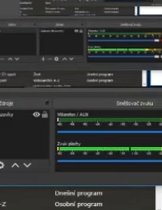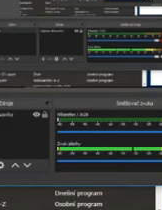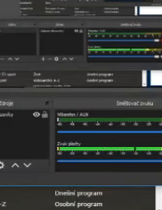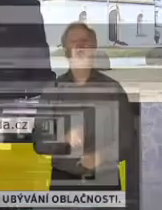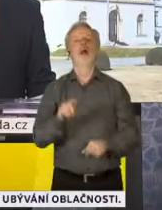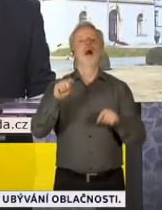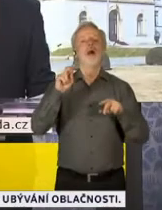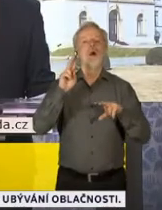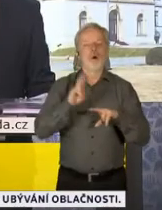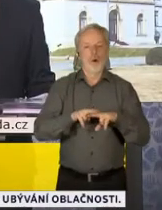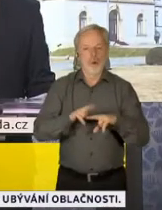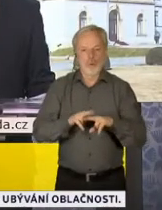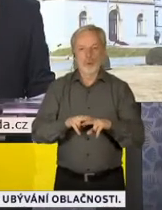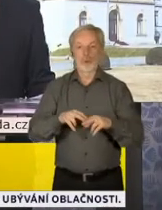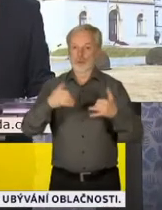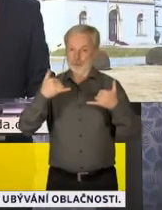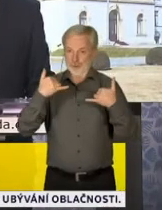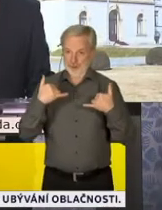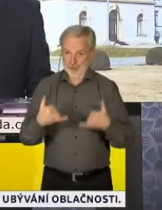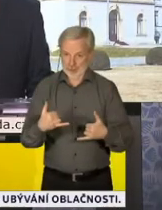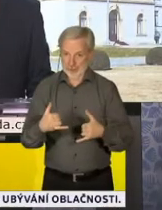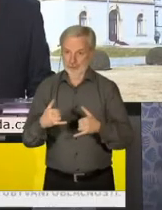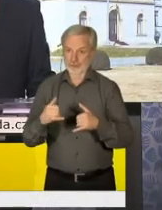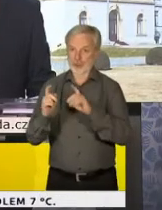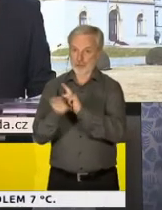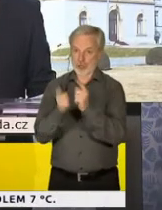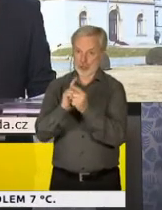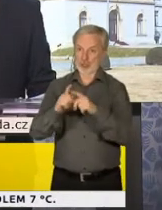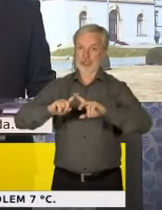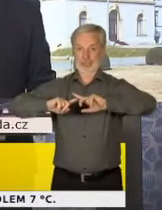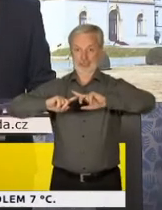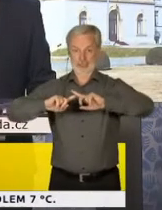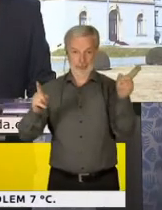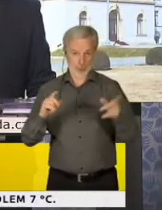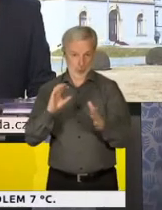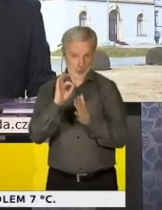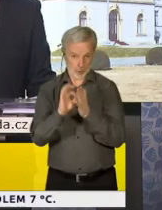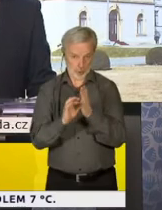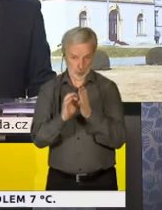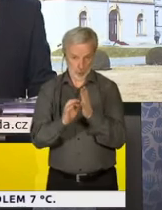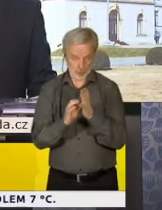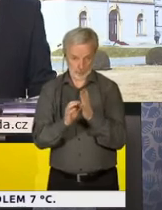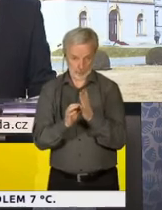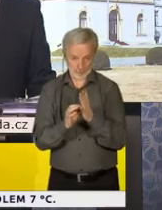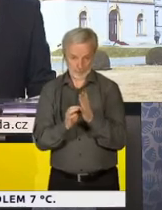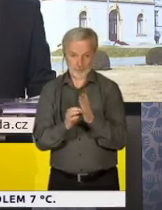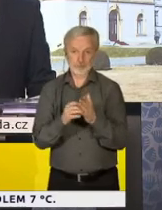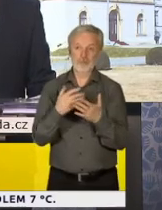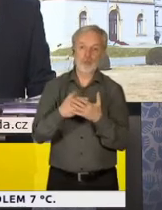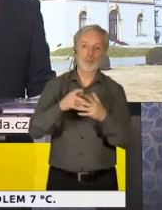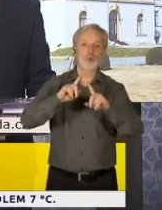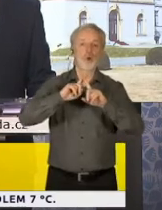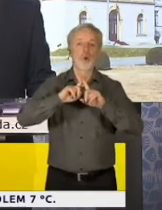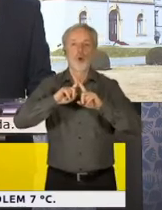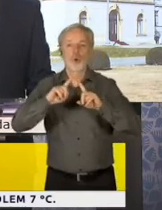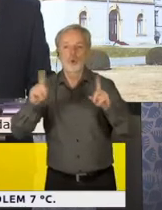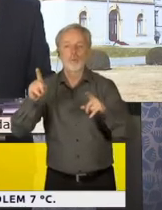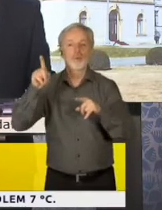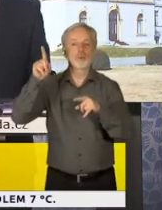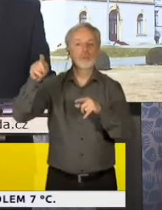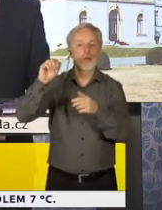Ještě následně dnes řešili situaci těch závodů, které zůstaly v tom uzavřeném